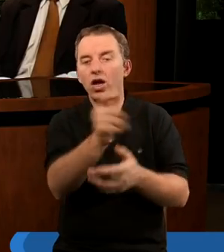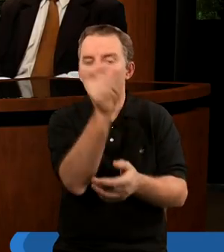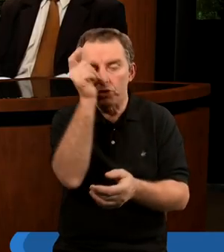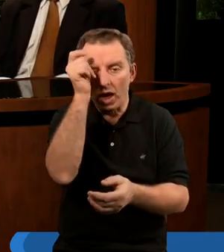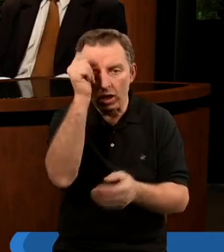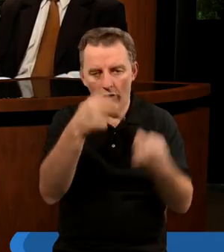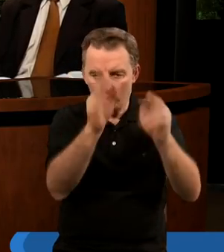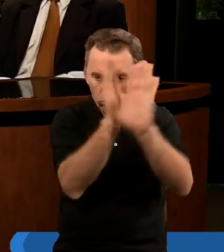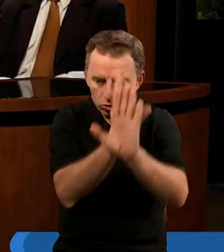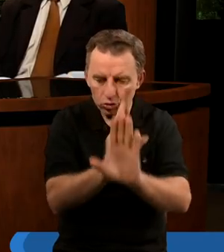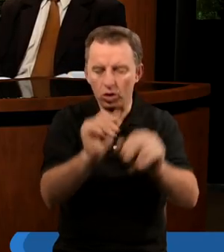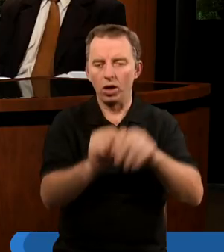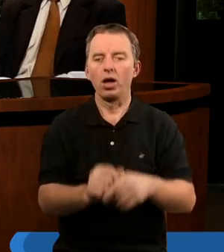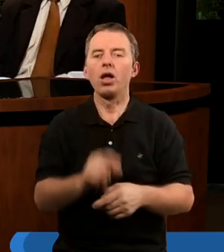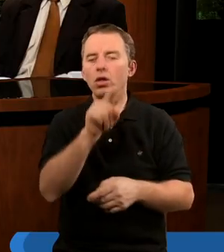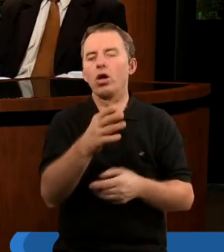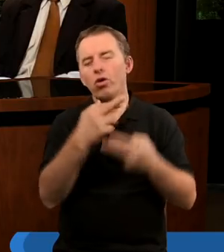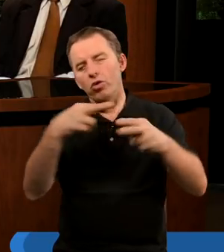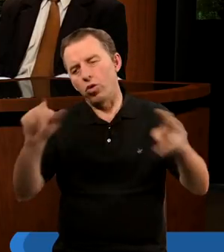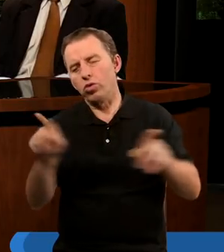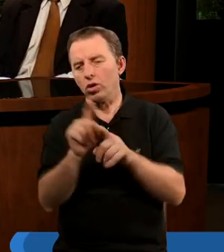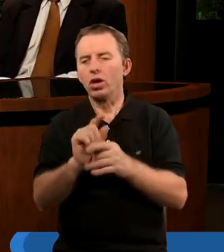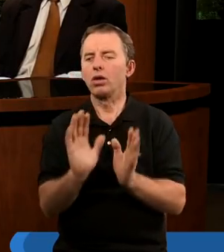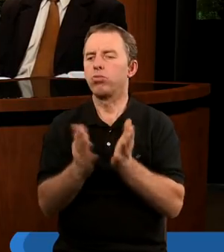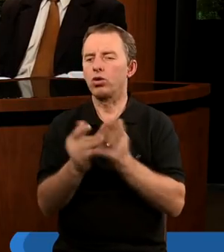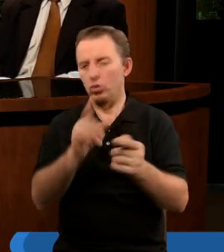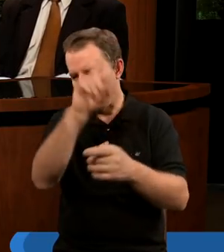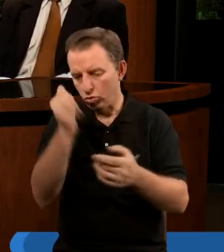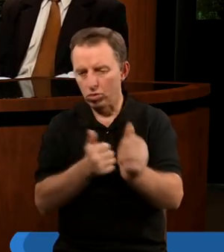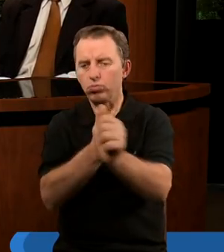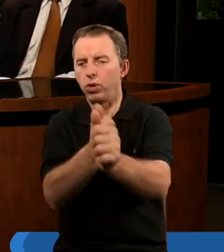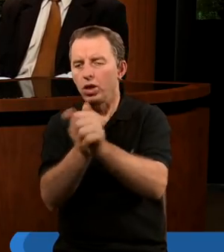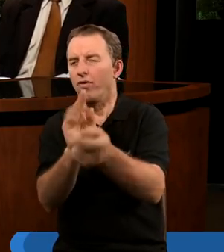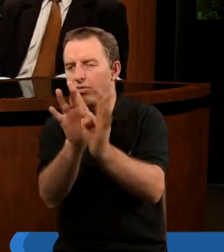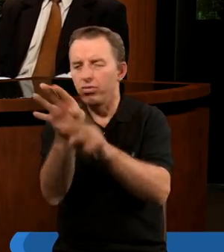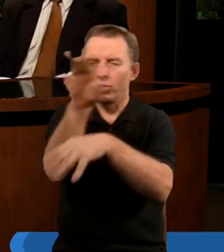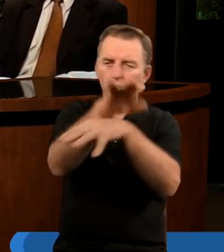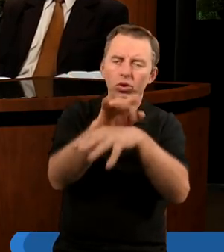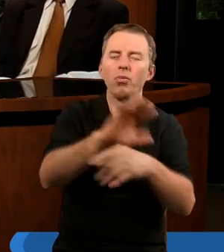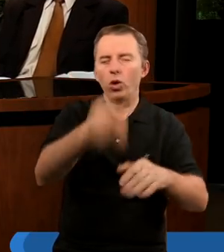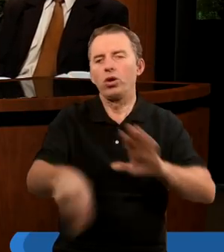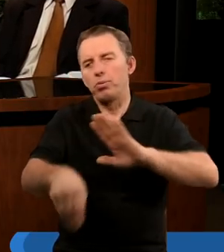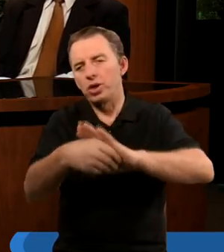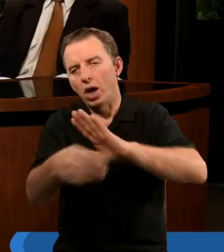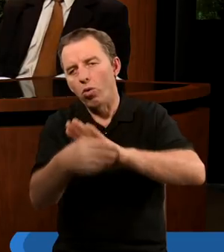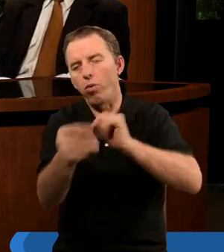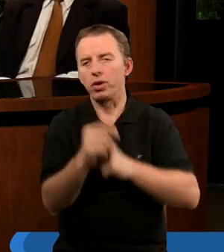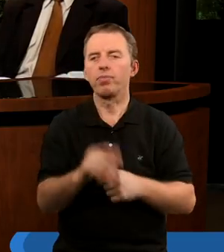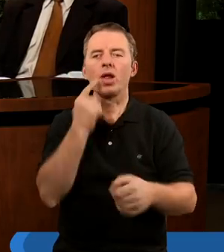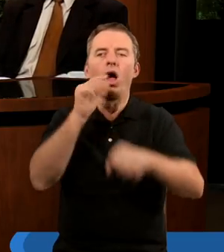szatanowi. I on do różnych ludzi podchodzi na różne sposoby. Tam, gdzie może to kogoś przekupi